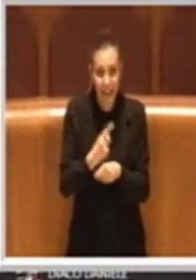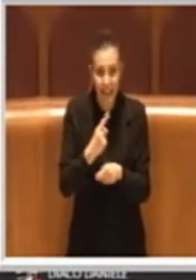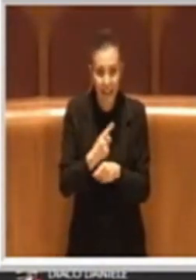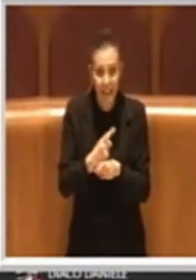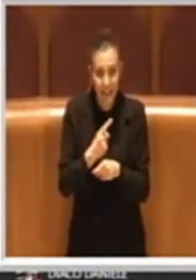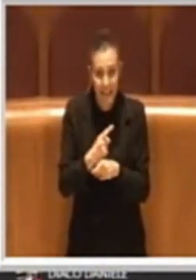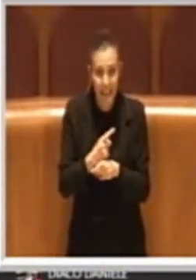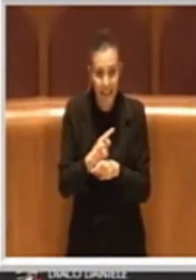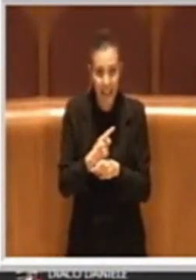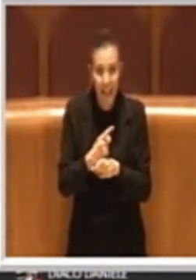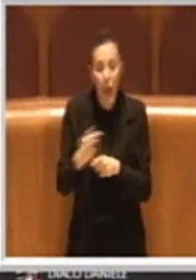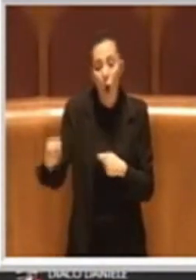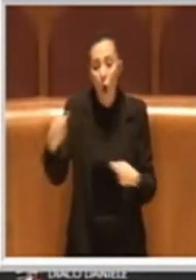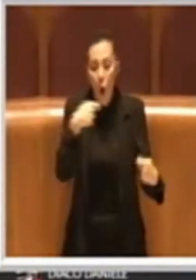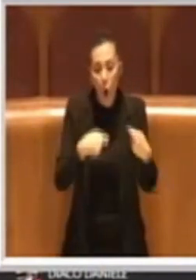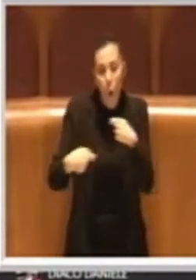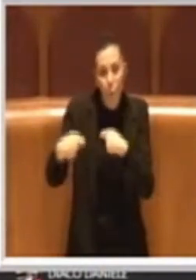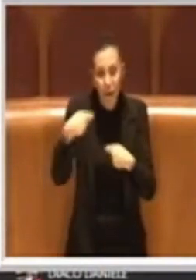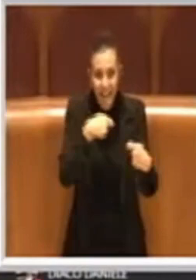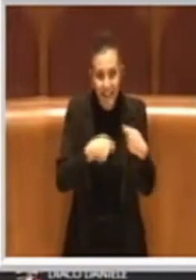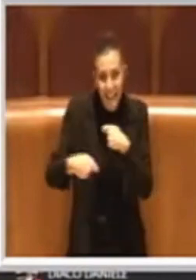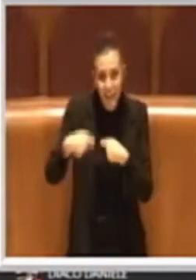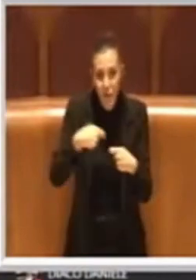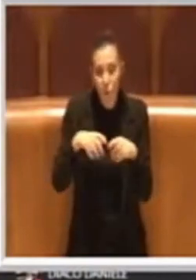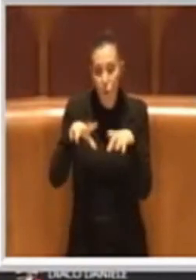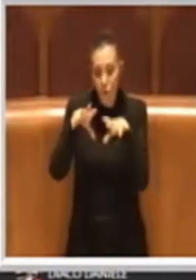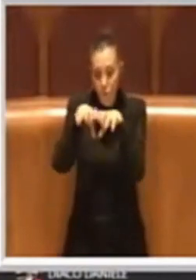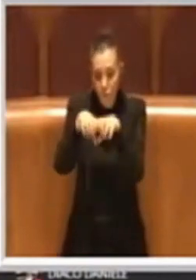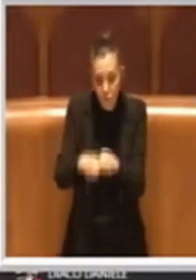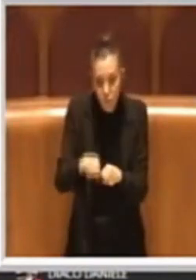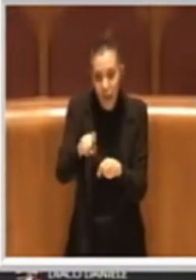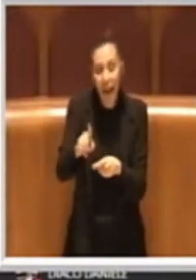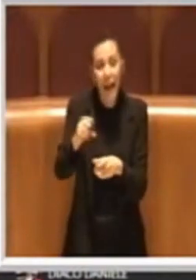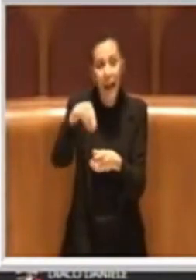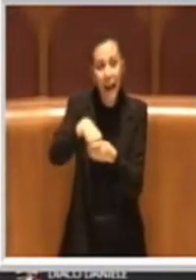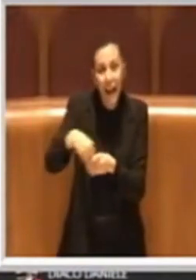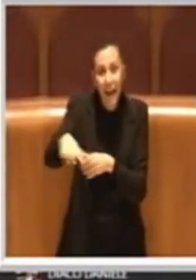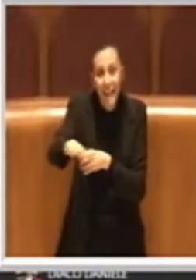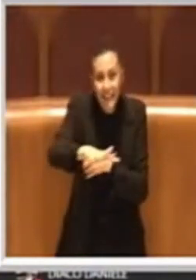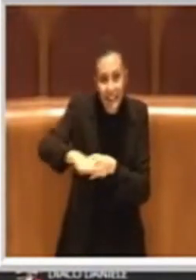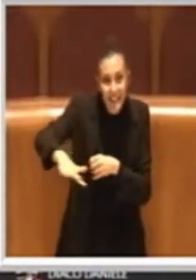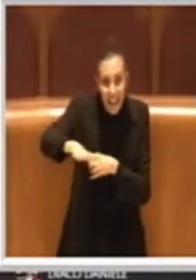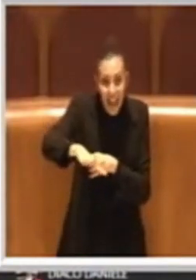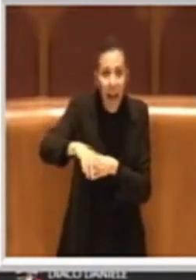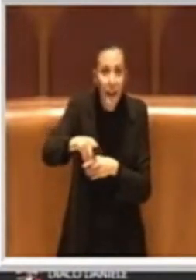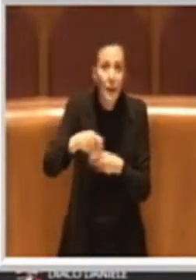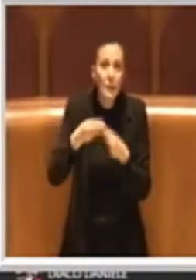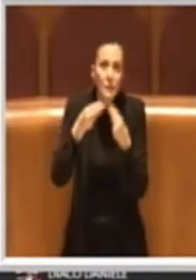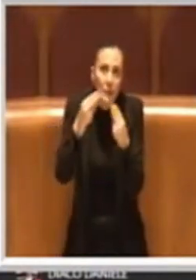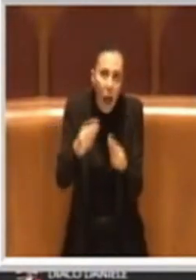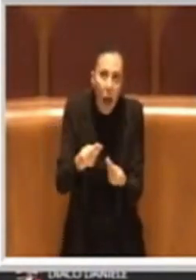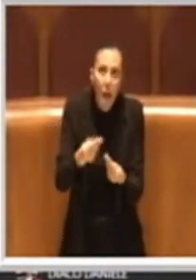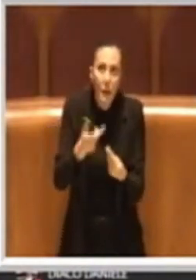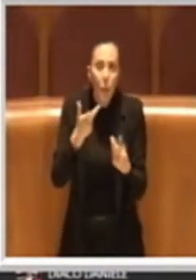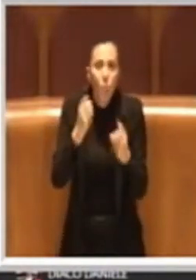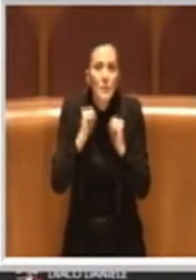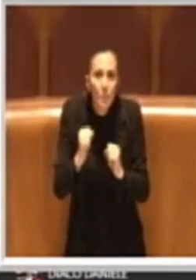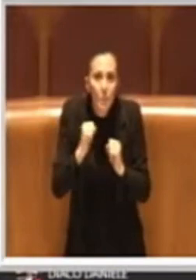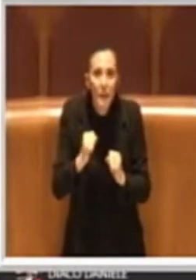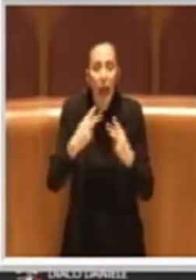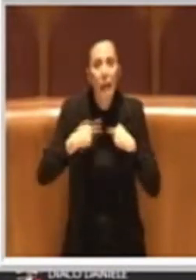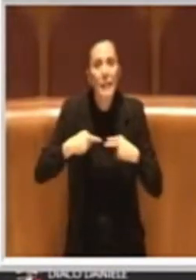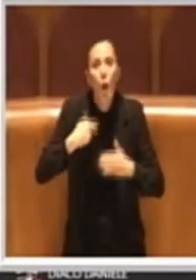'occupazione in compensazione del suolo all'interno le permetteranno di sopravvivere o di rilanciarsi, che è l